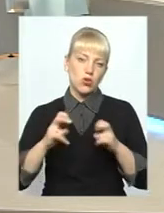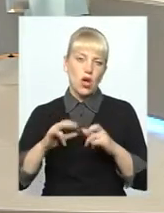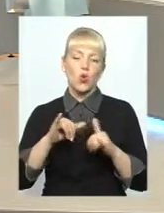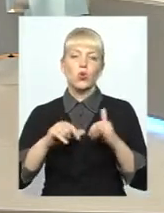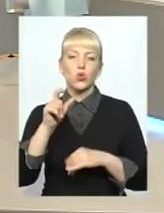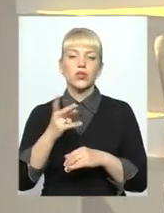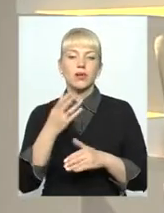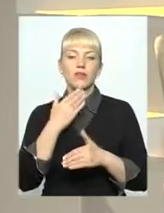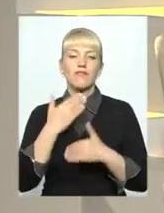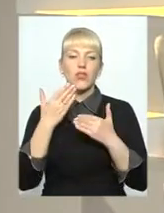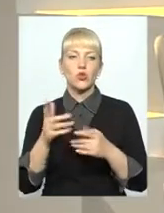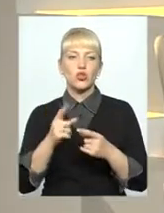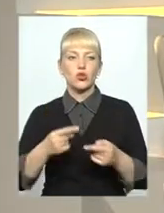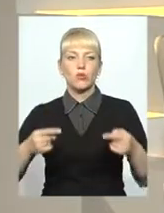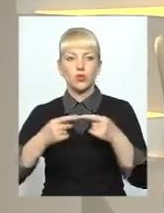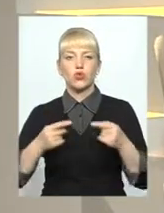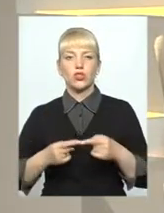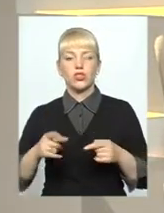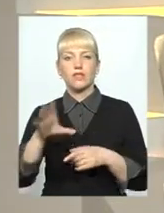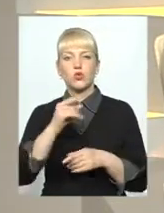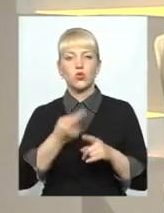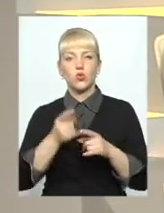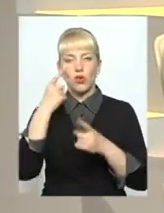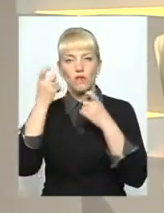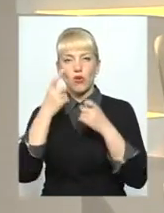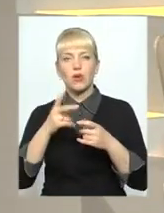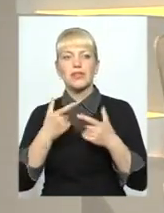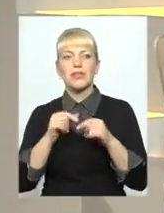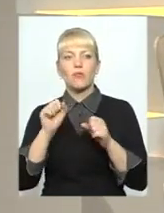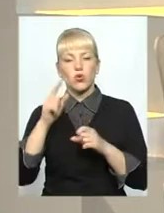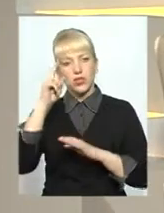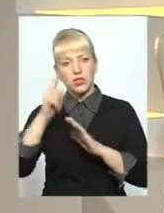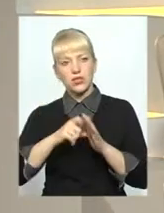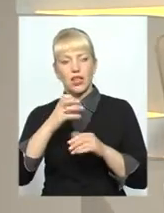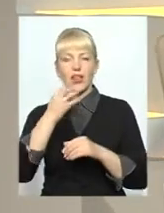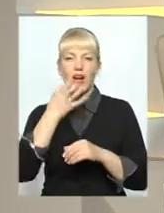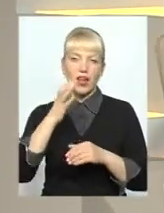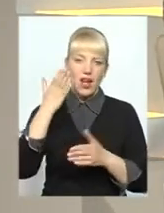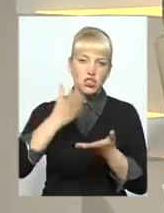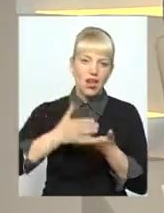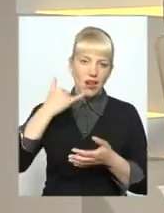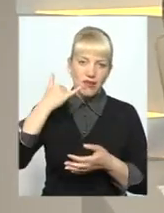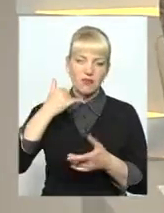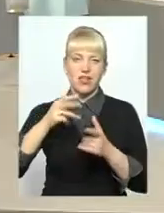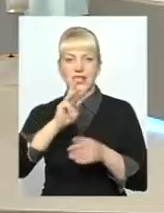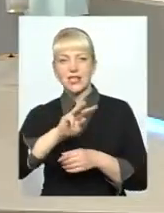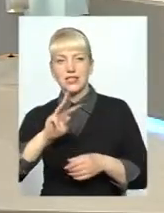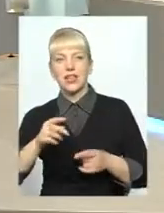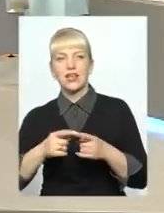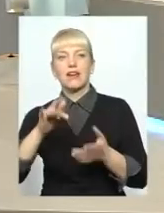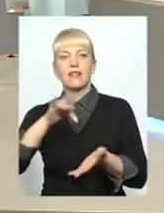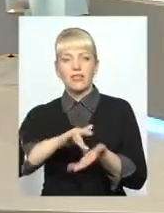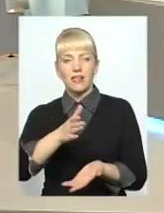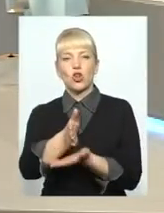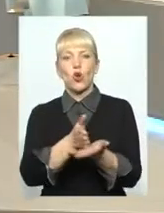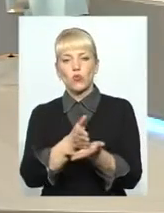людині звернутися, аби уточнити всю цю інформацію? Де вона може її дізнатися? На гарячій лінії? На сайті? В центр обслуговування